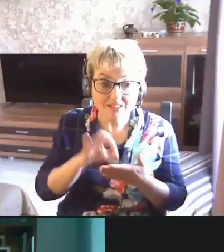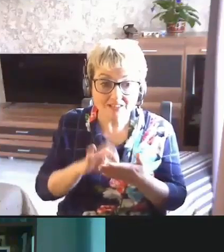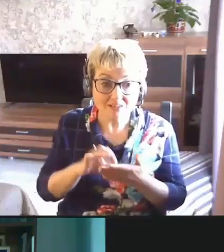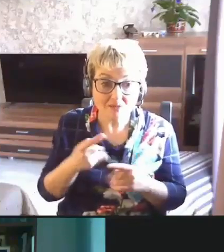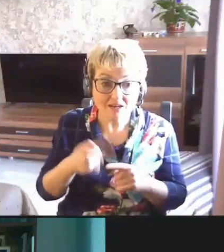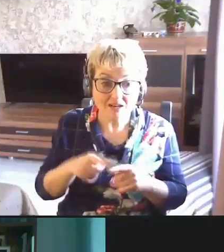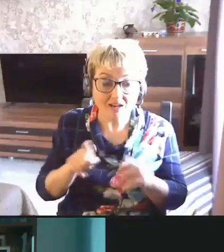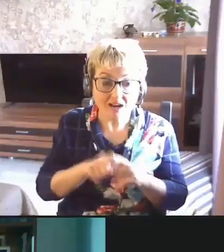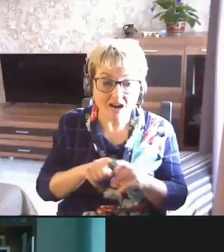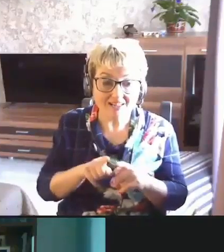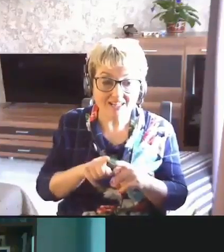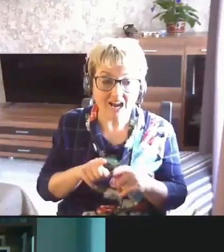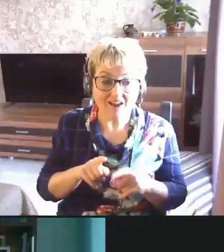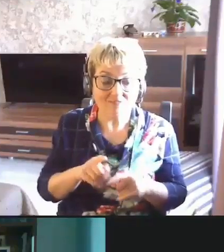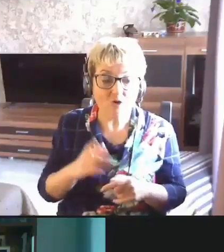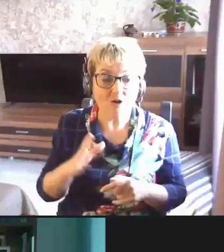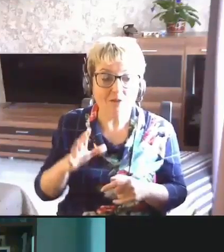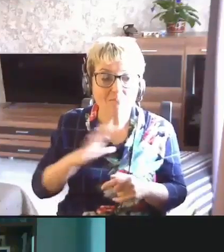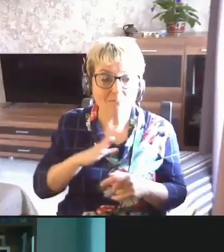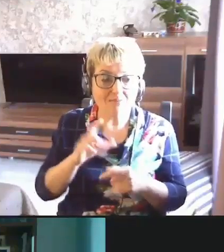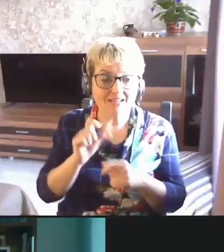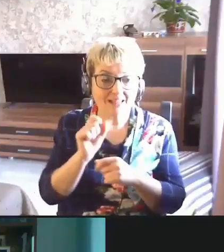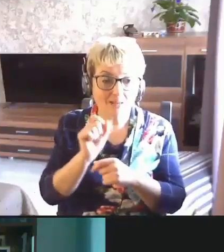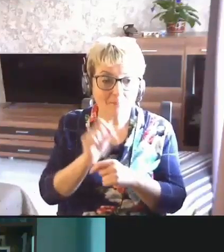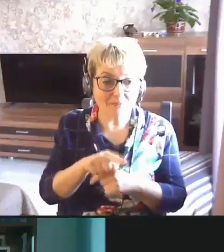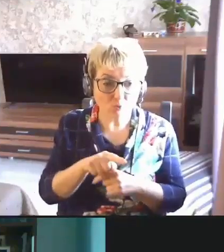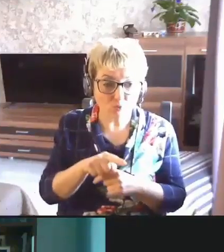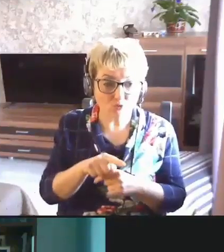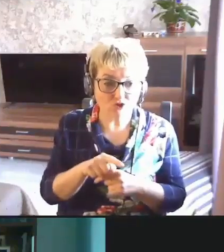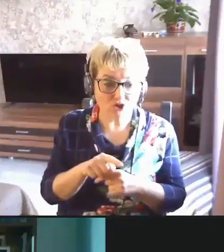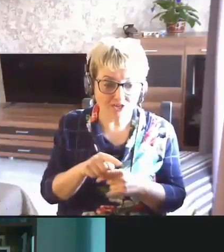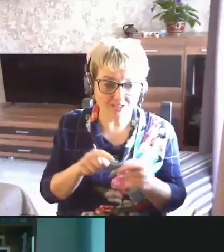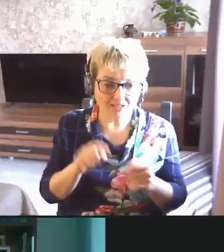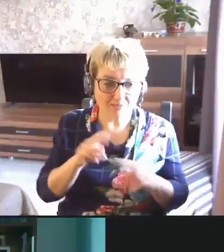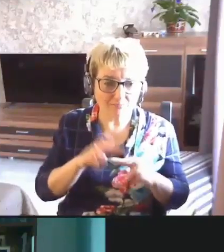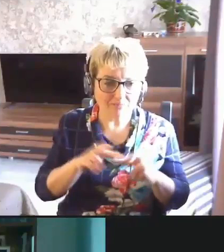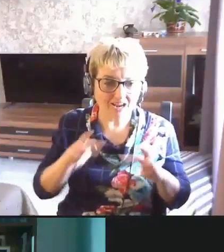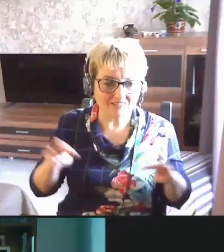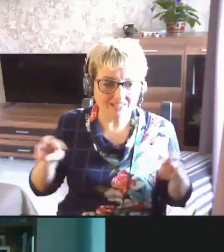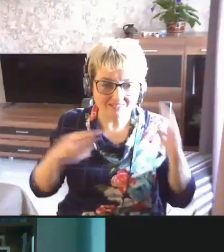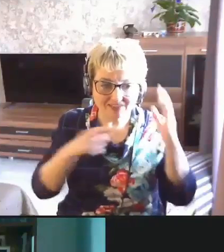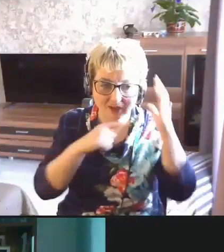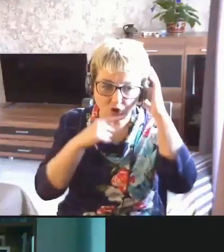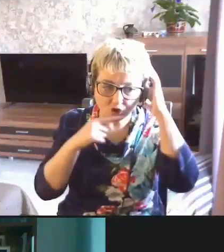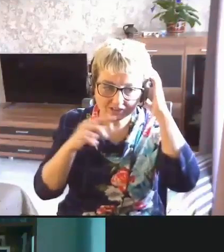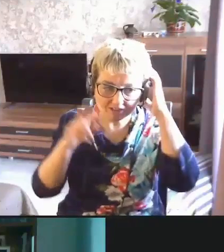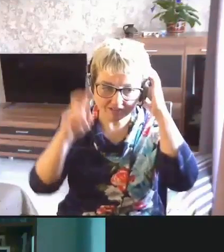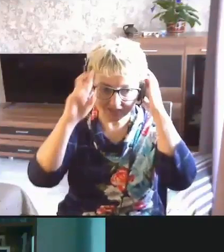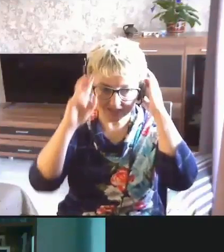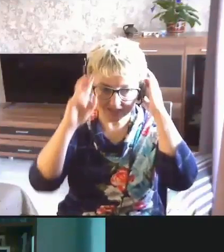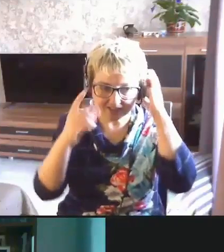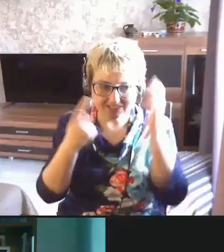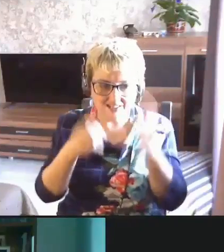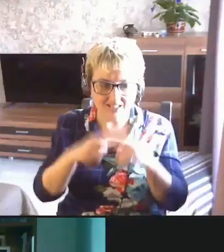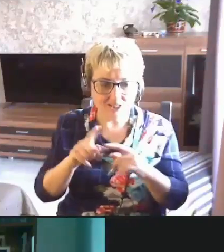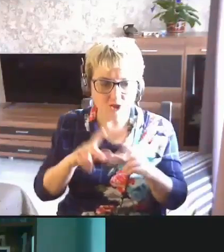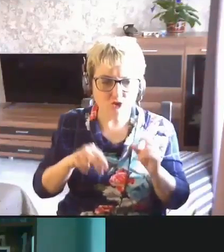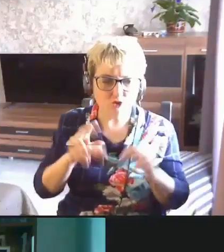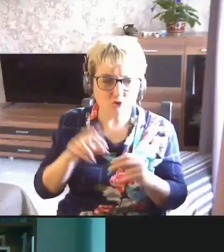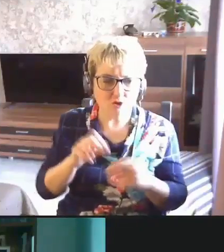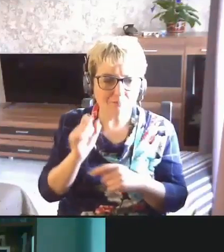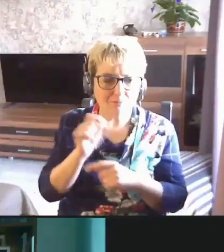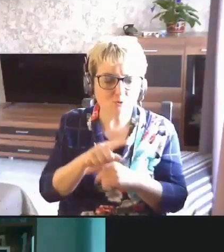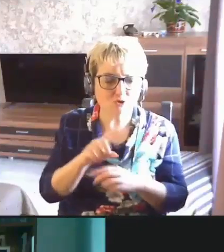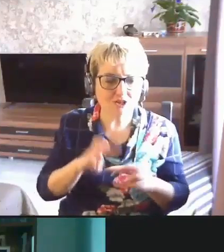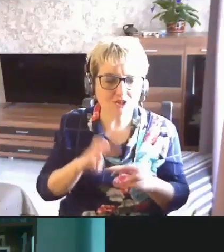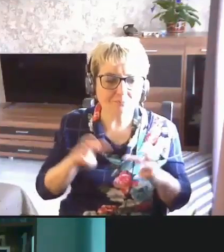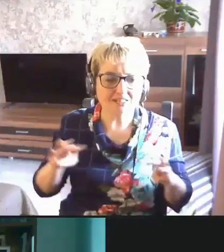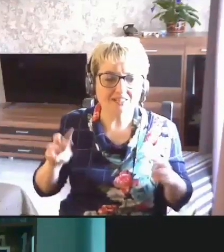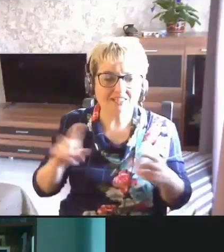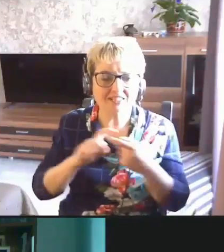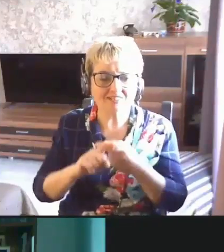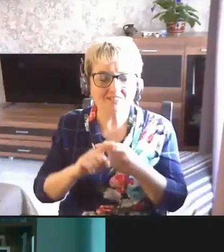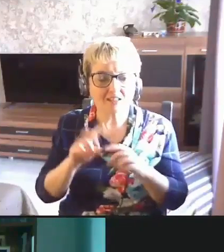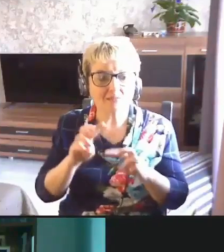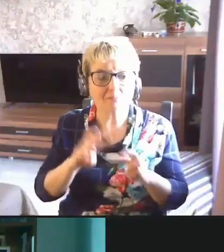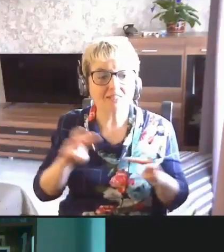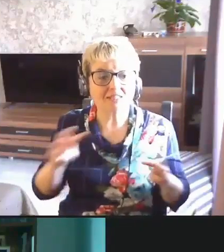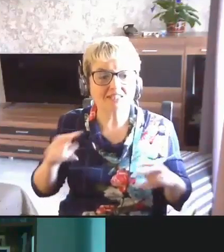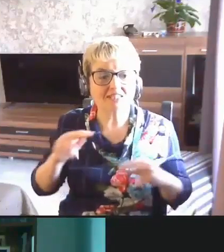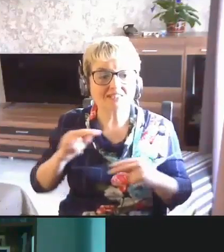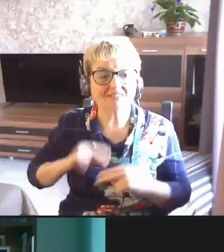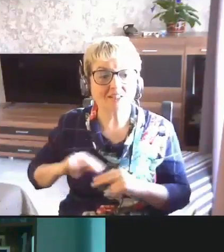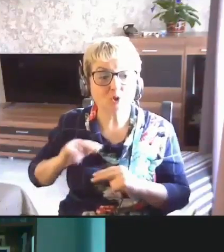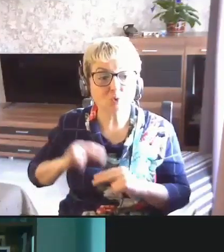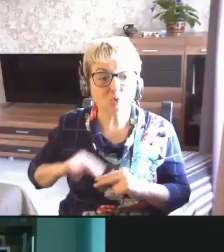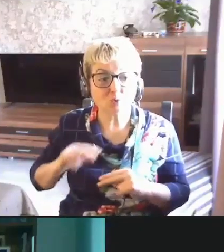таковое. Было поручение правительства Российской Федерации на этот счет, поручение Министерства Связи, Министерства